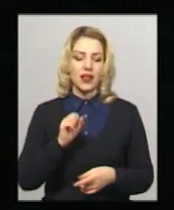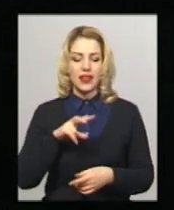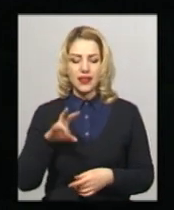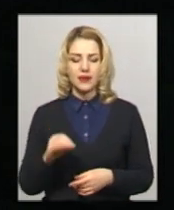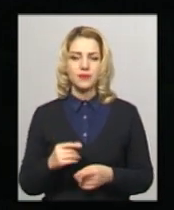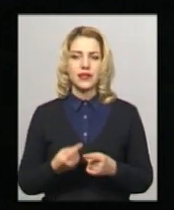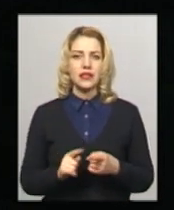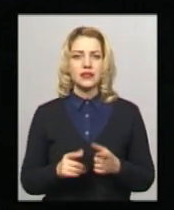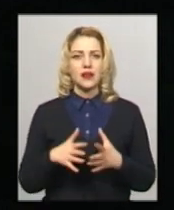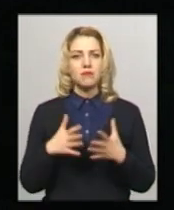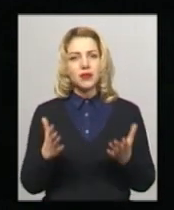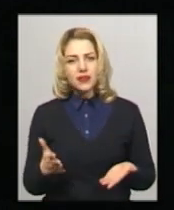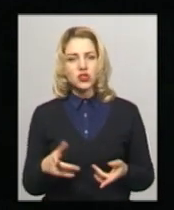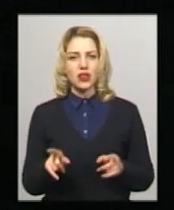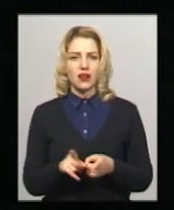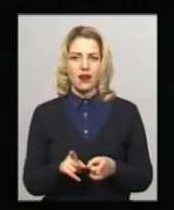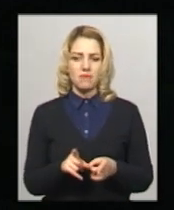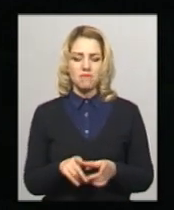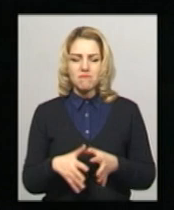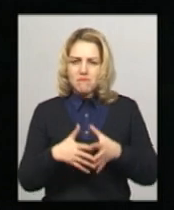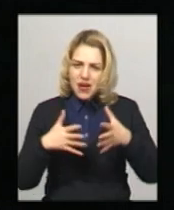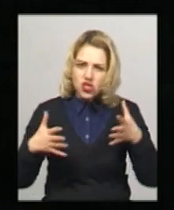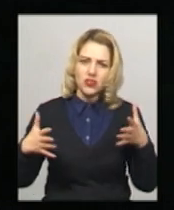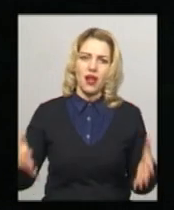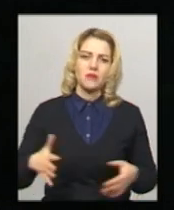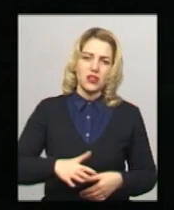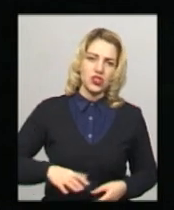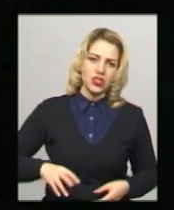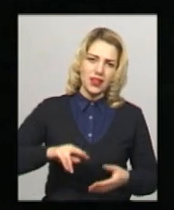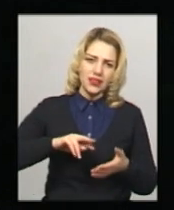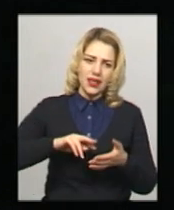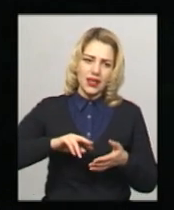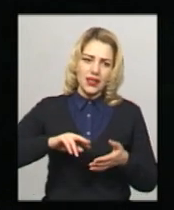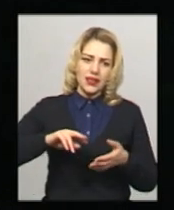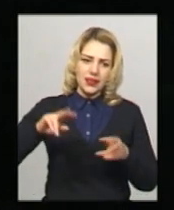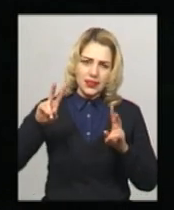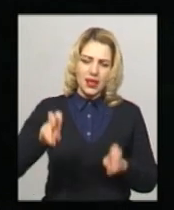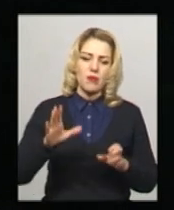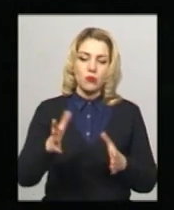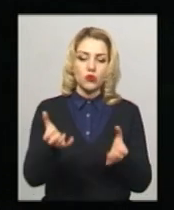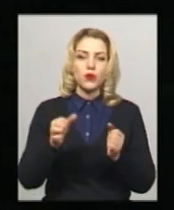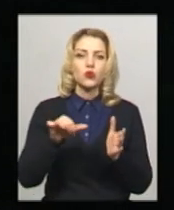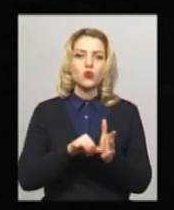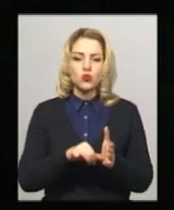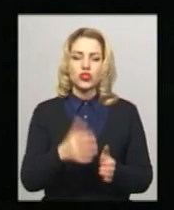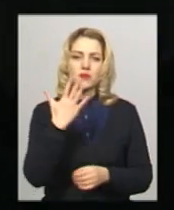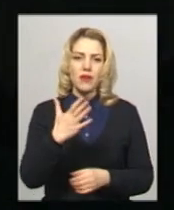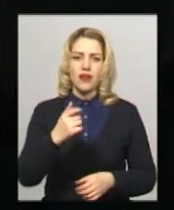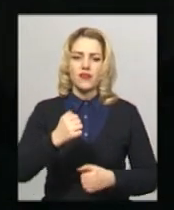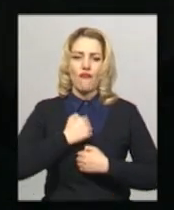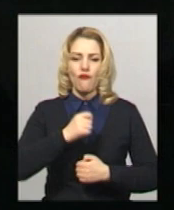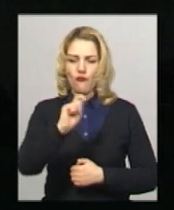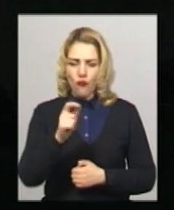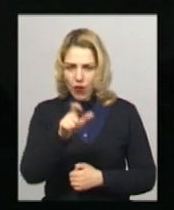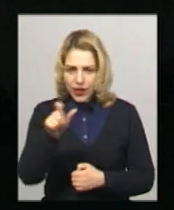більш масштабніша вже тема. Це будуть брати участь п'ять воїнів і один волонтер. Це